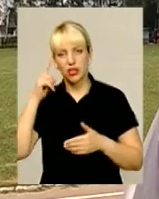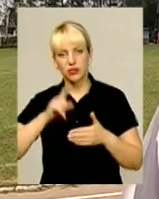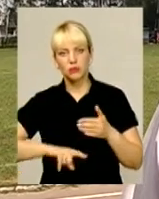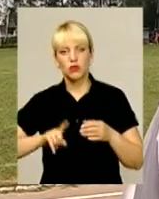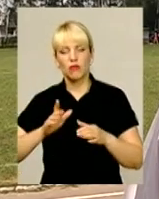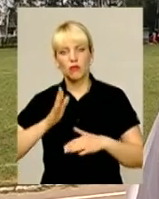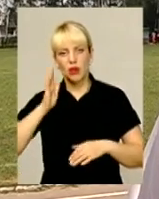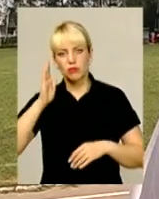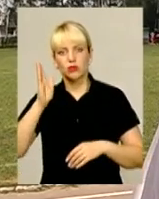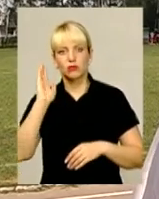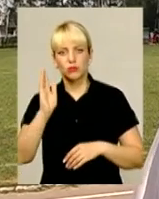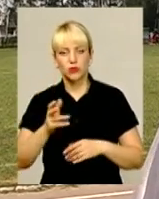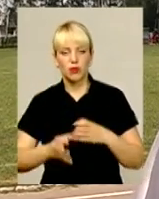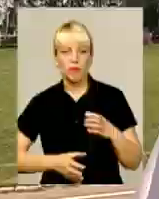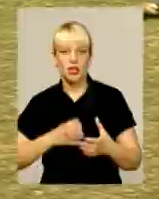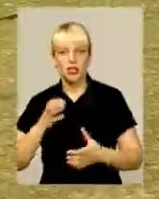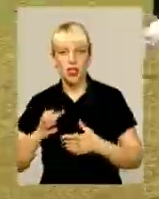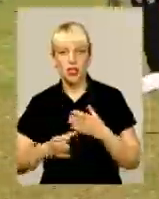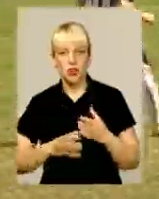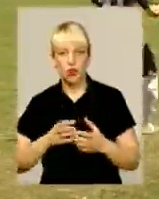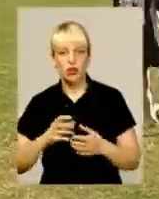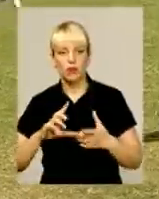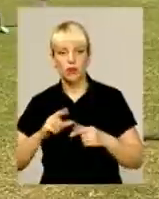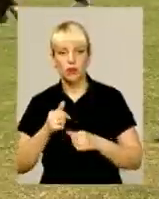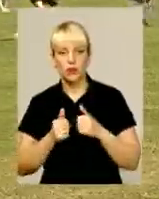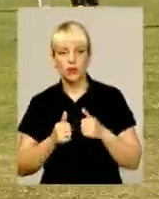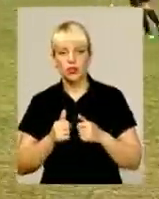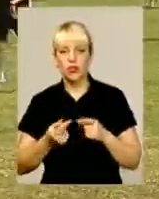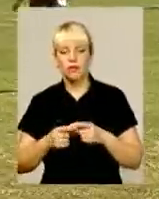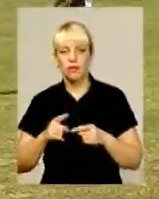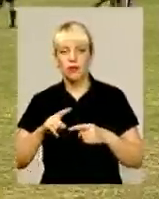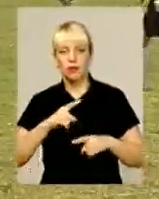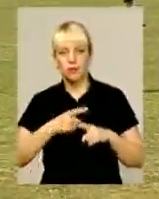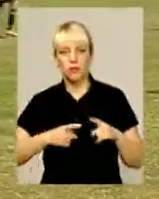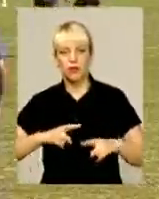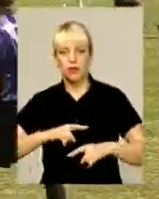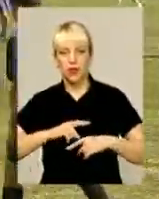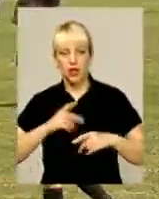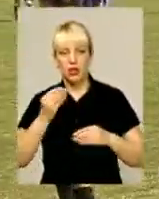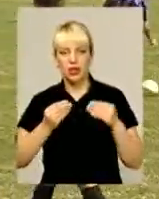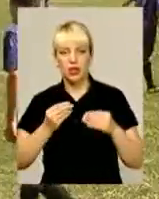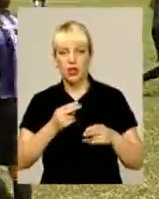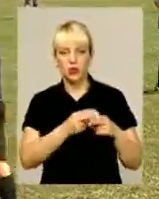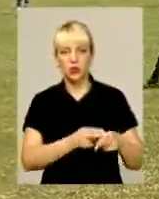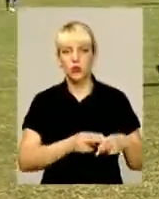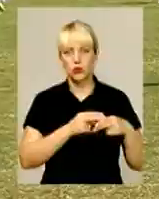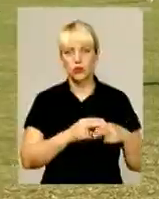Надіємося, що він в майбутньому стане міжнародним турніром. У півфіналі зустрічі грали команди Дунаєвецької об'єднаної